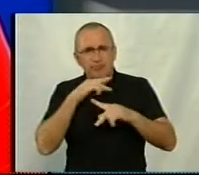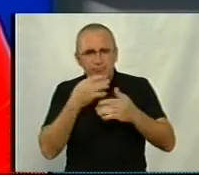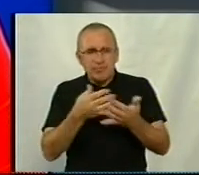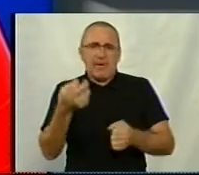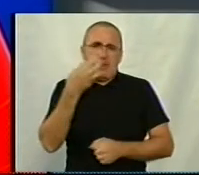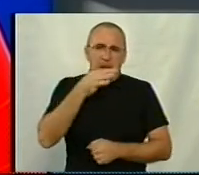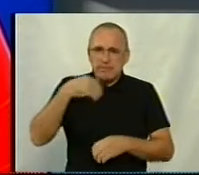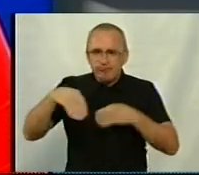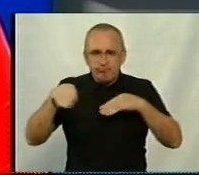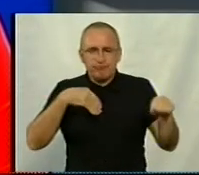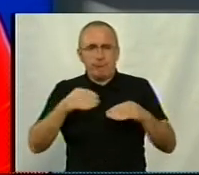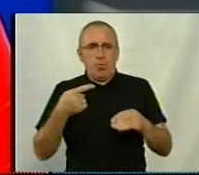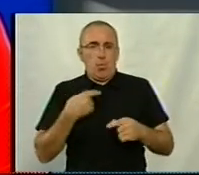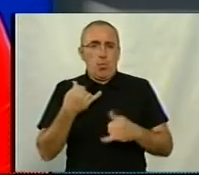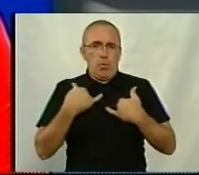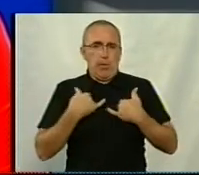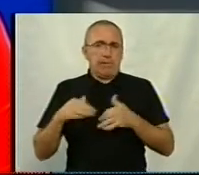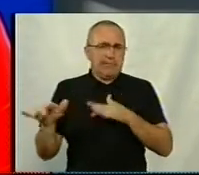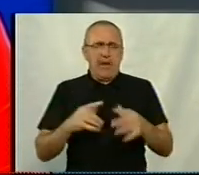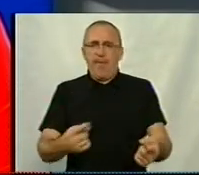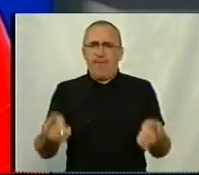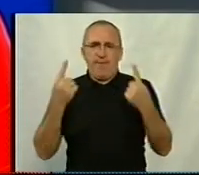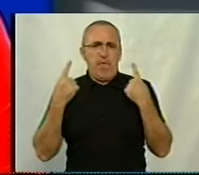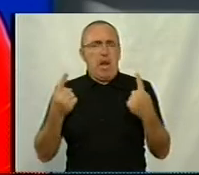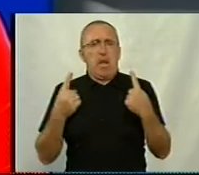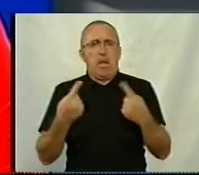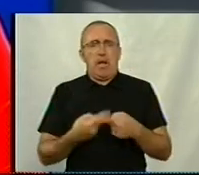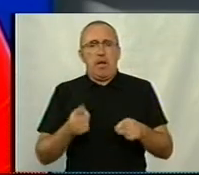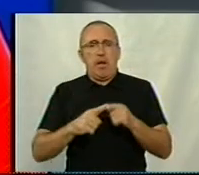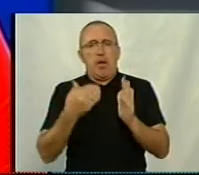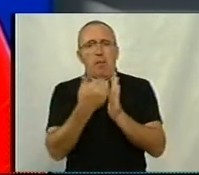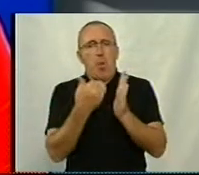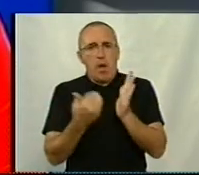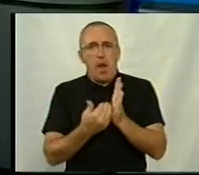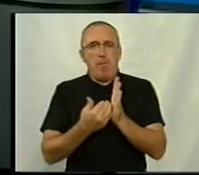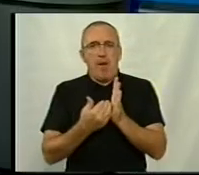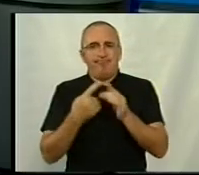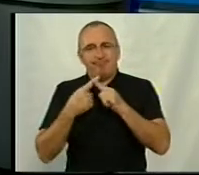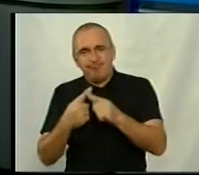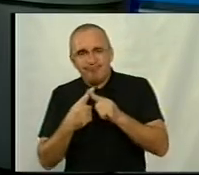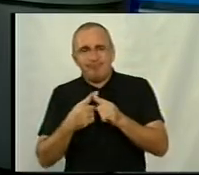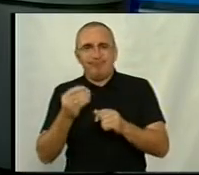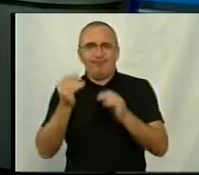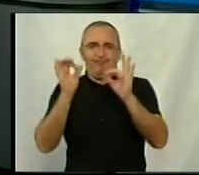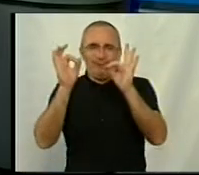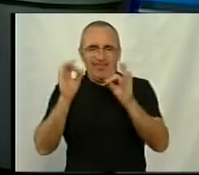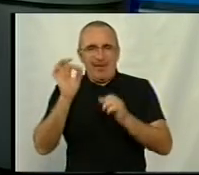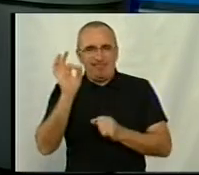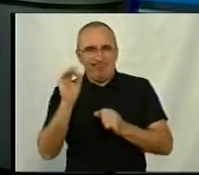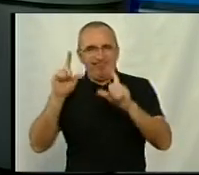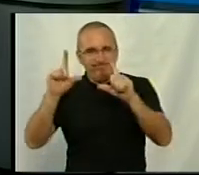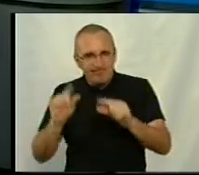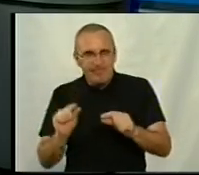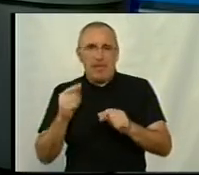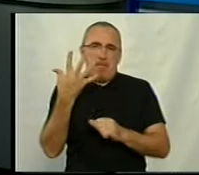насіння. У нас, до речі, діє велика така програма лояльності, так звана система знижок, дисконтів,